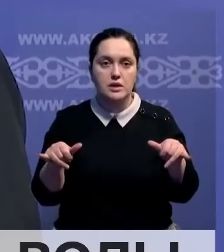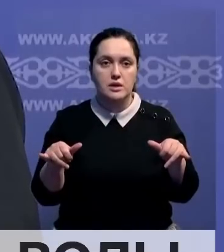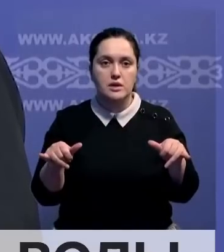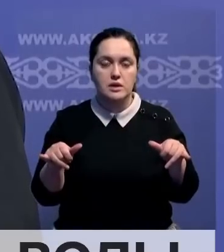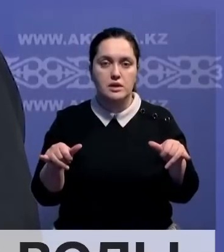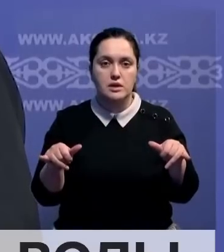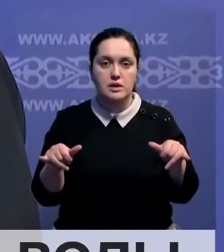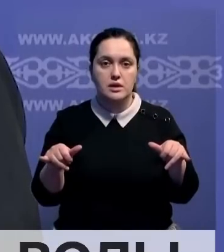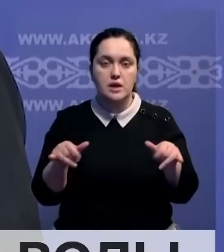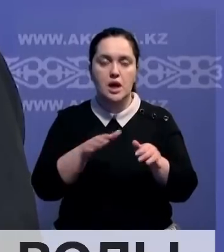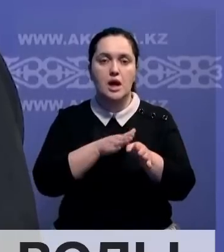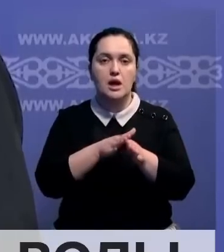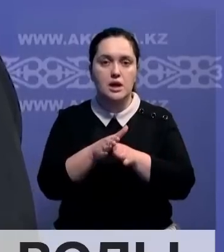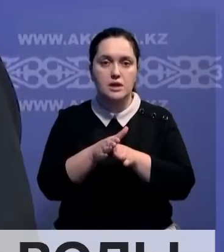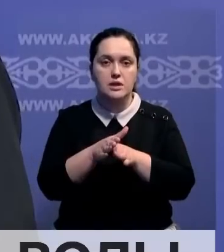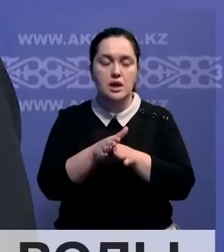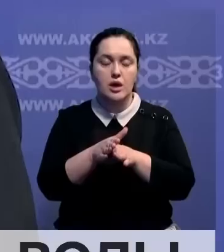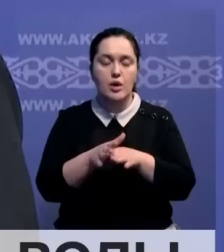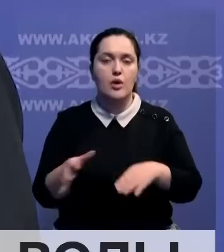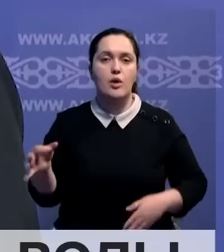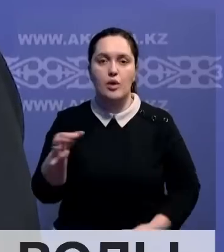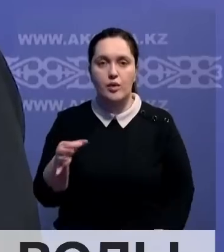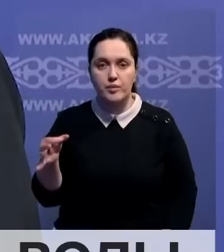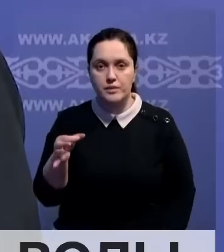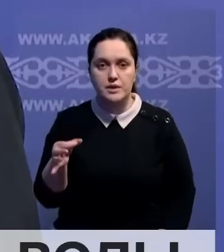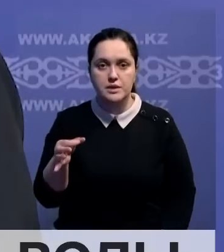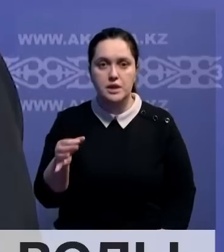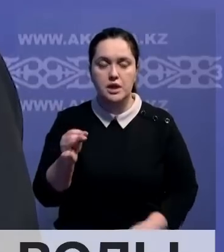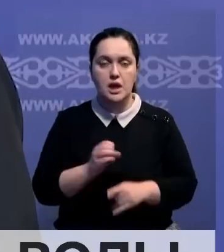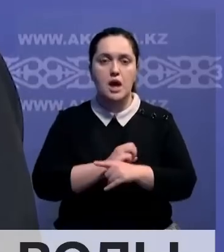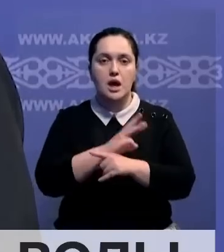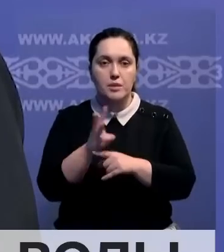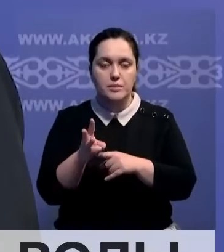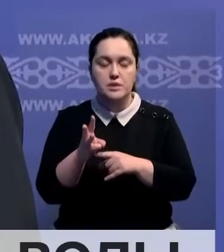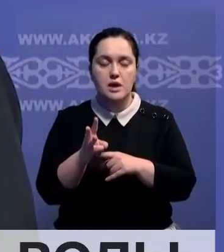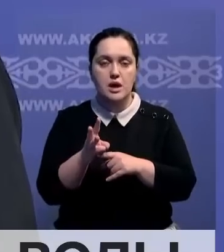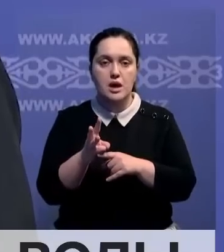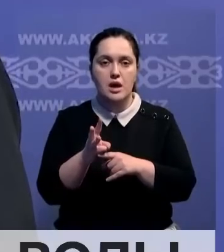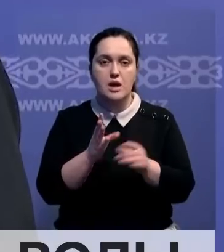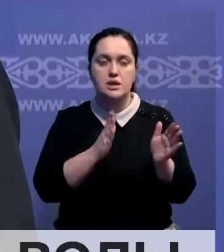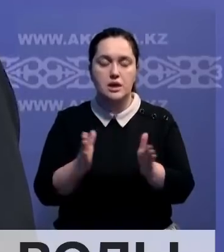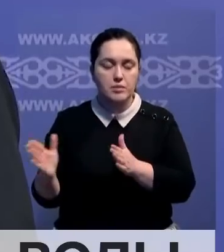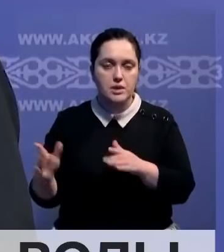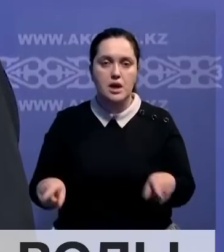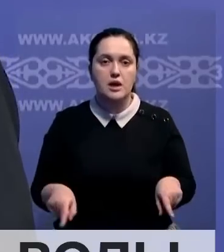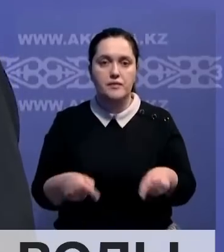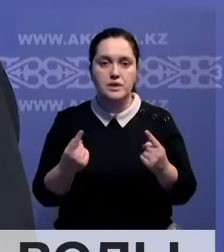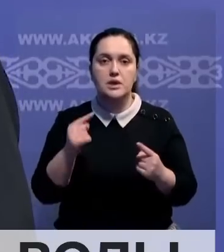реализации области и обеспечению стабильного развития экономики